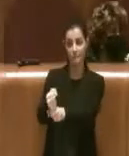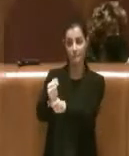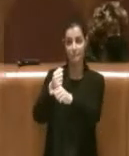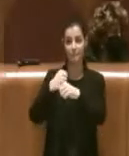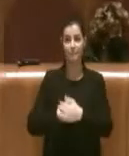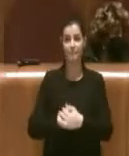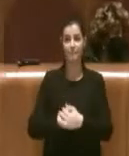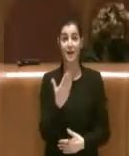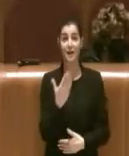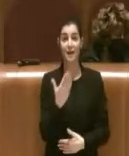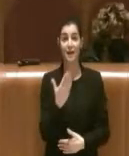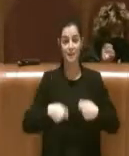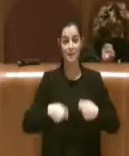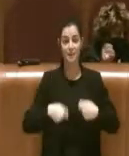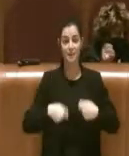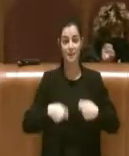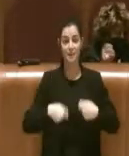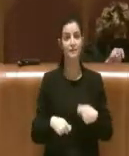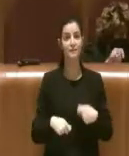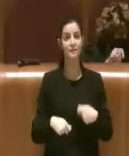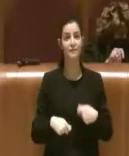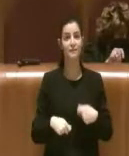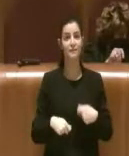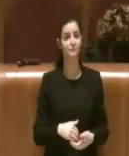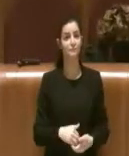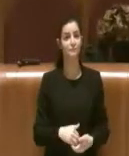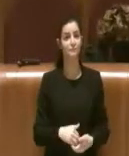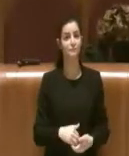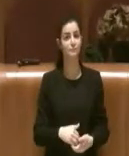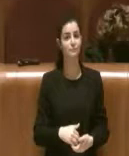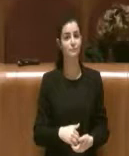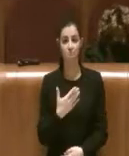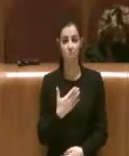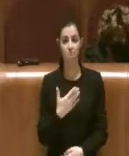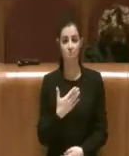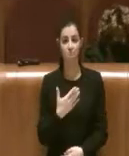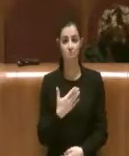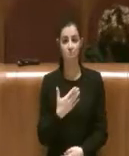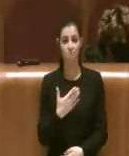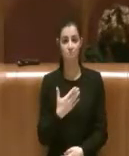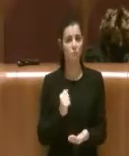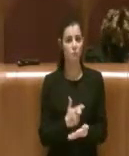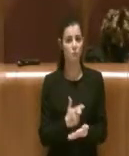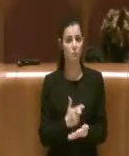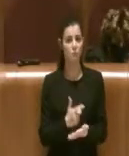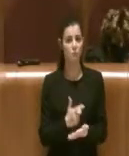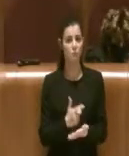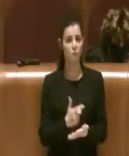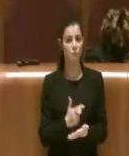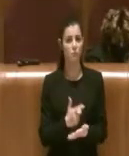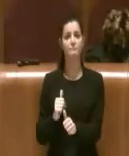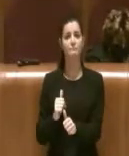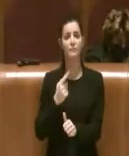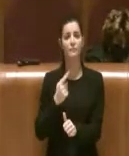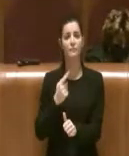Grazie, Presidente. Allora, questo è un intervento molto importante, però voglio fare un passaggio, perché quest